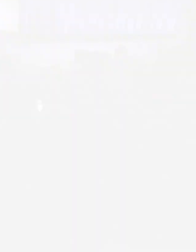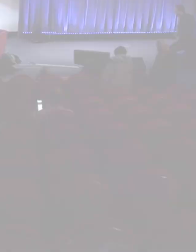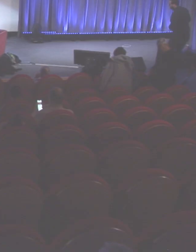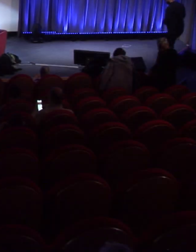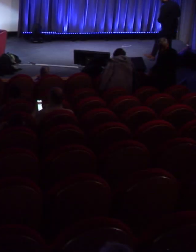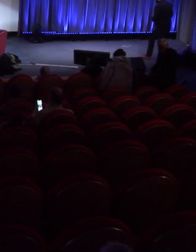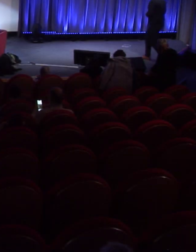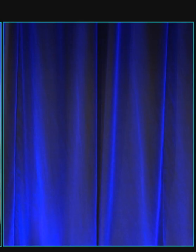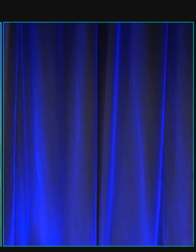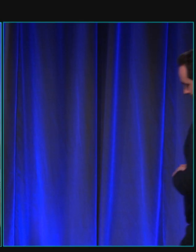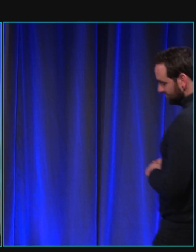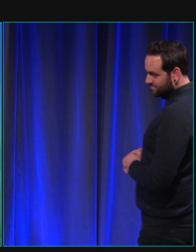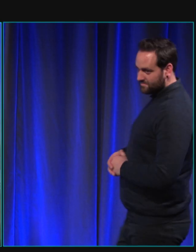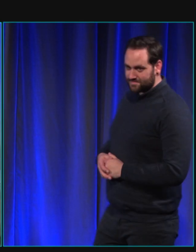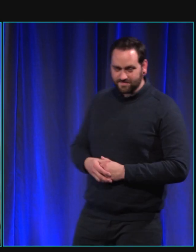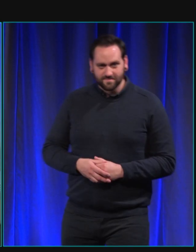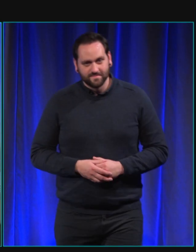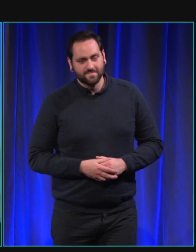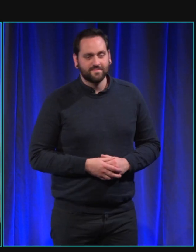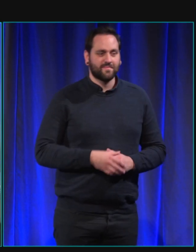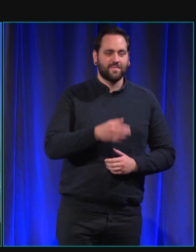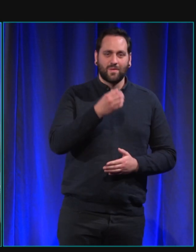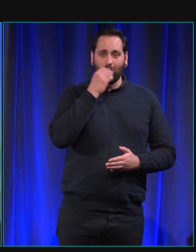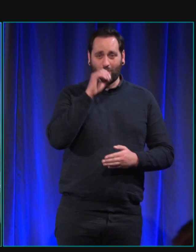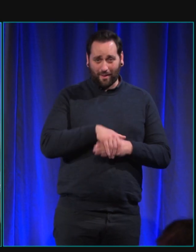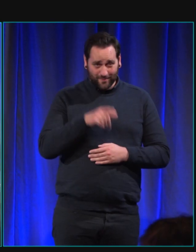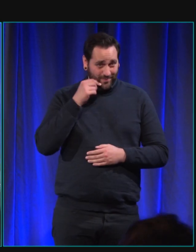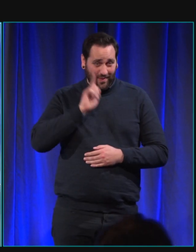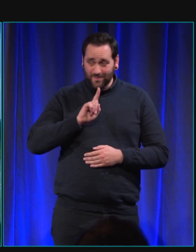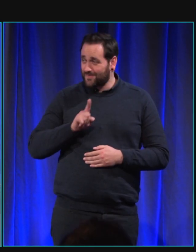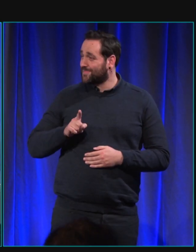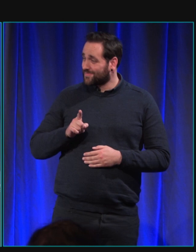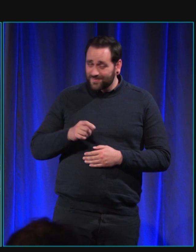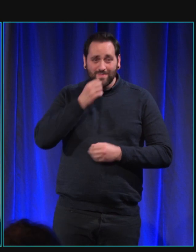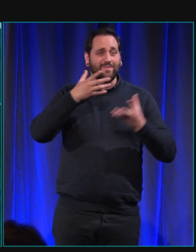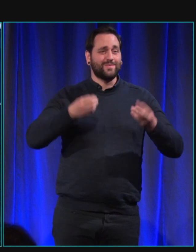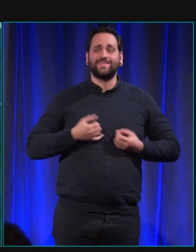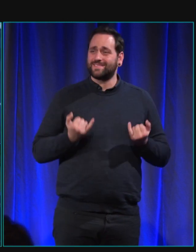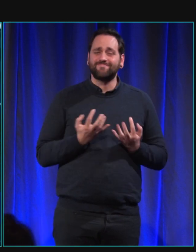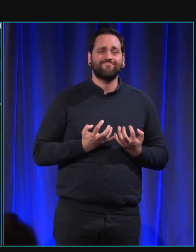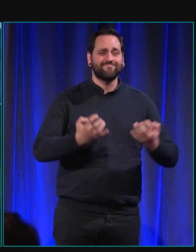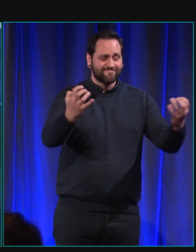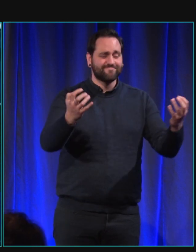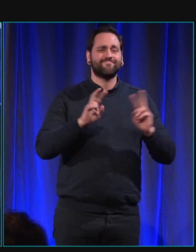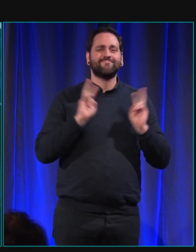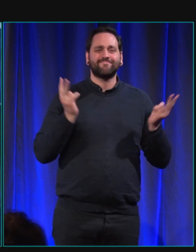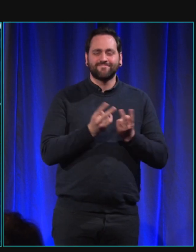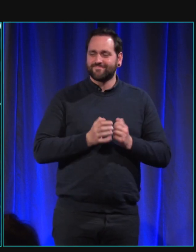Bonsoir à toutes et à tous. Bienvenue dans l'auditorium de la Cité des sciences pour cette soirée qui vient